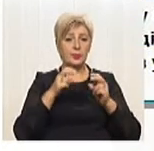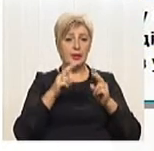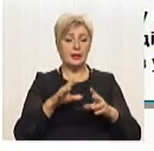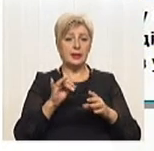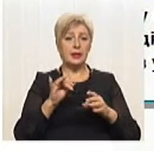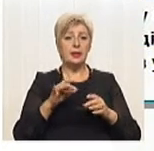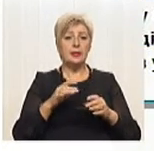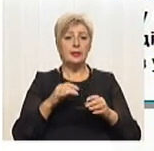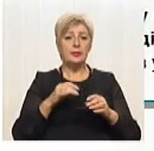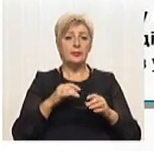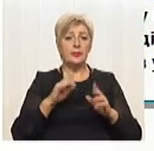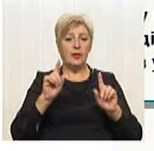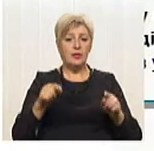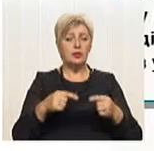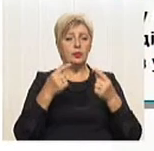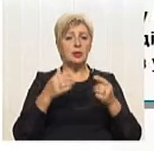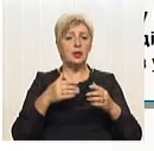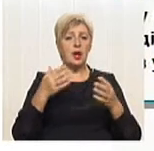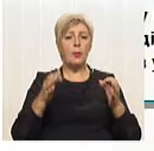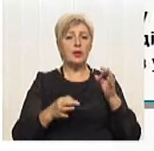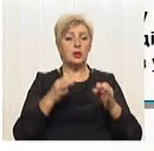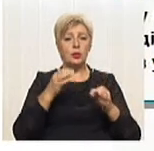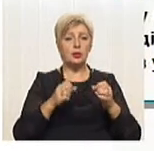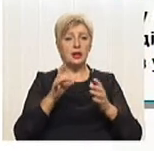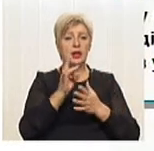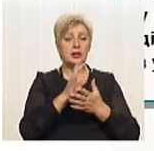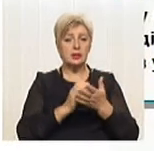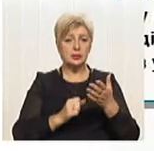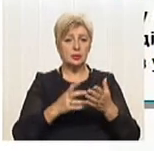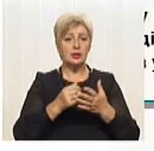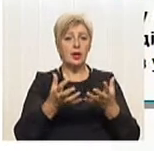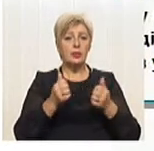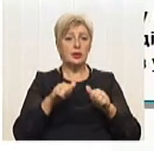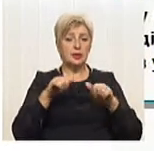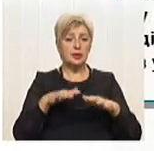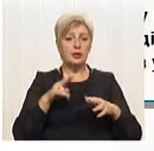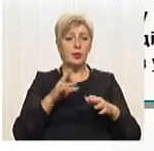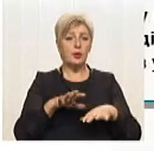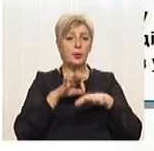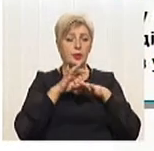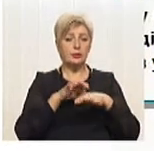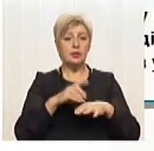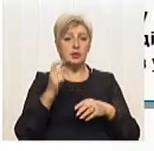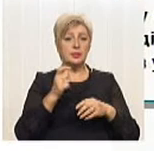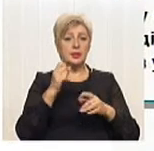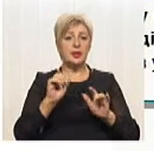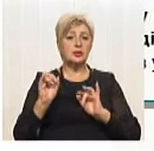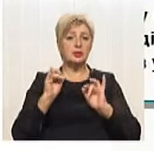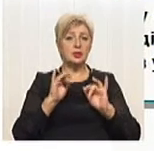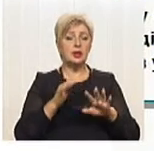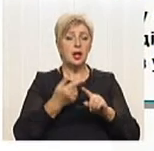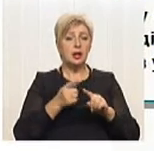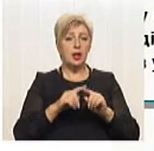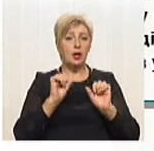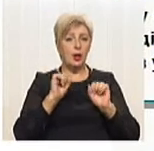використання і відтворення природних ресурсів. У процесі прийняття рішень про провадження господарської діяльності, яка може мати